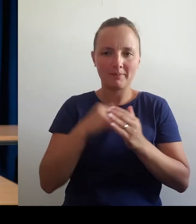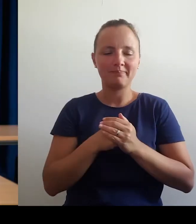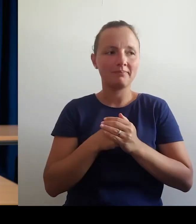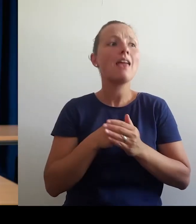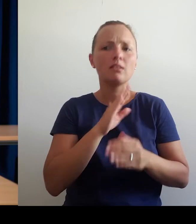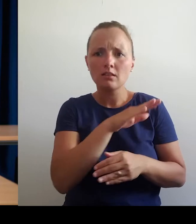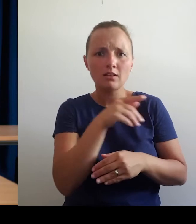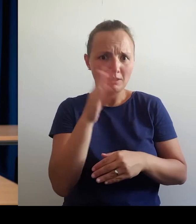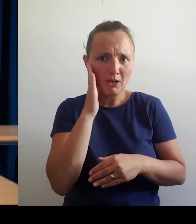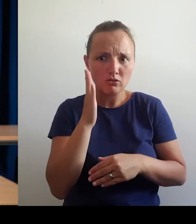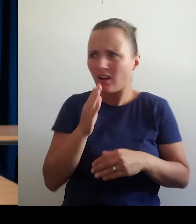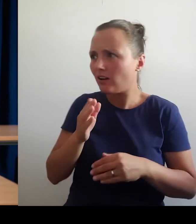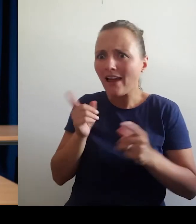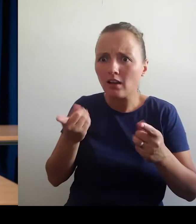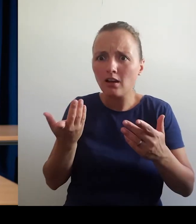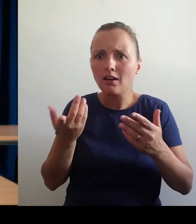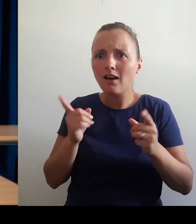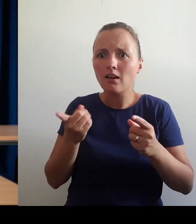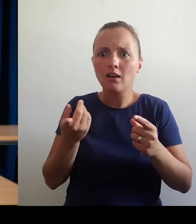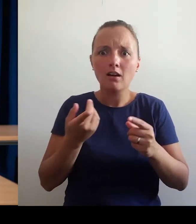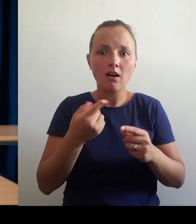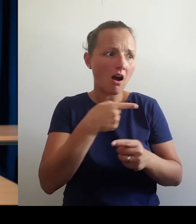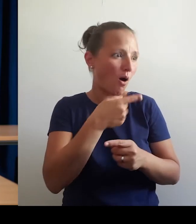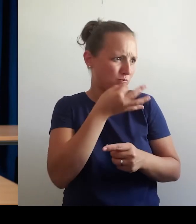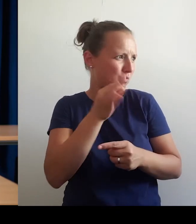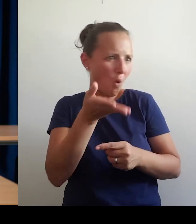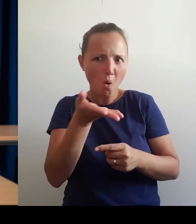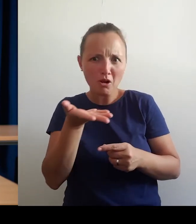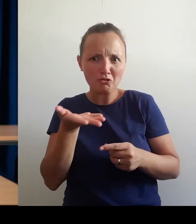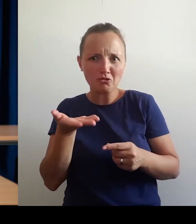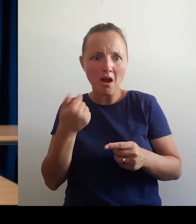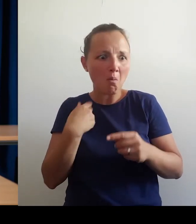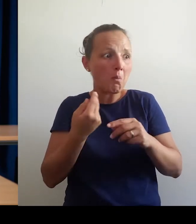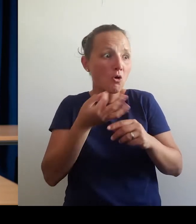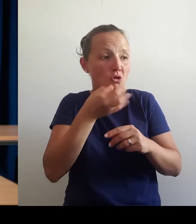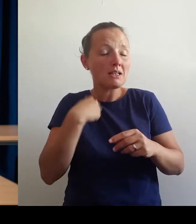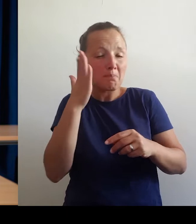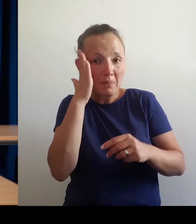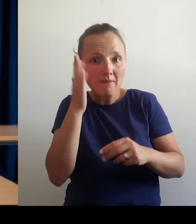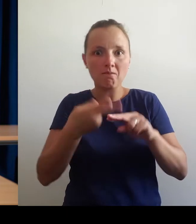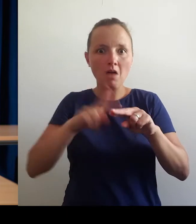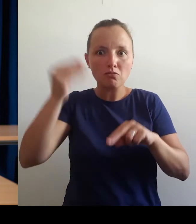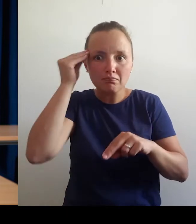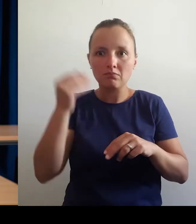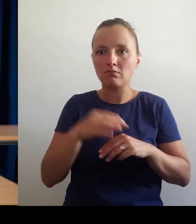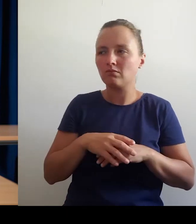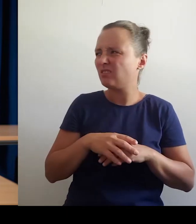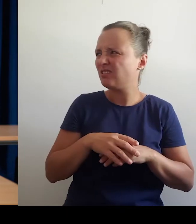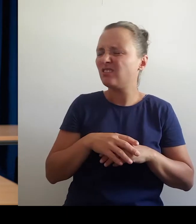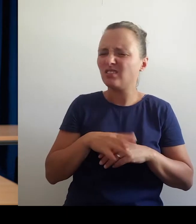Ej, pižama, spiš? Kaj? A ni ful bolš metoda tole. Jaz si dejansko več zapomnim, če spim.